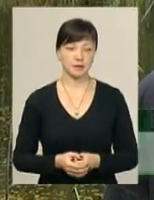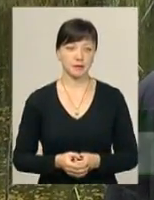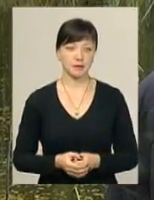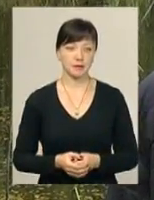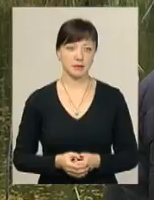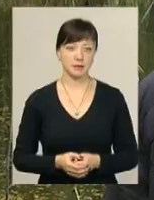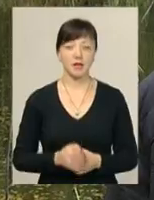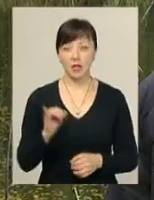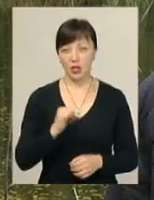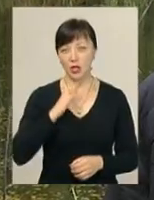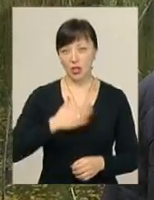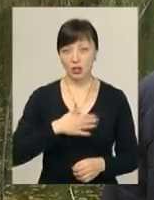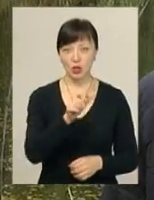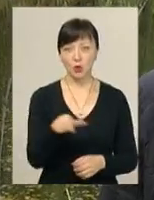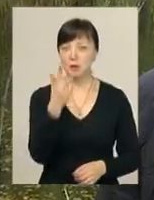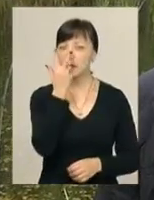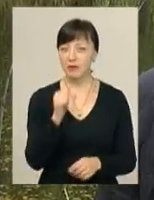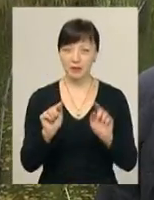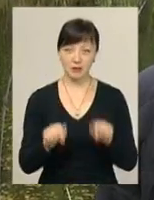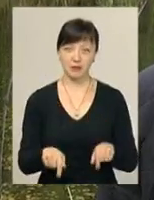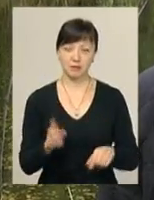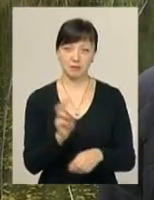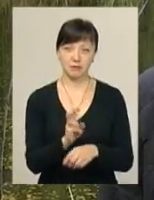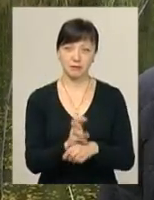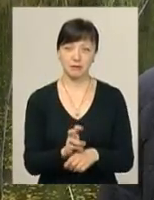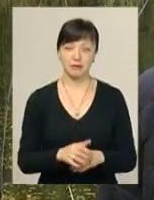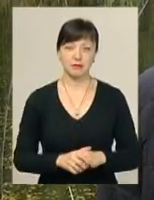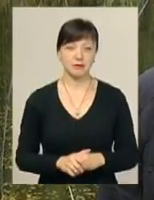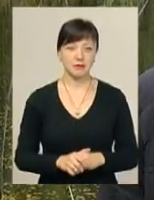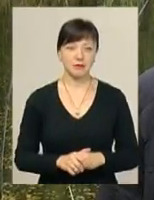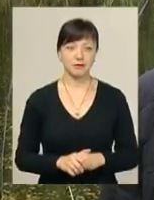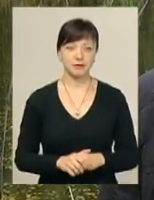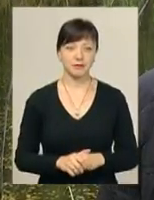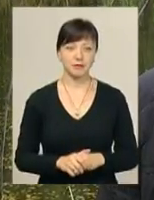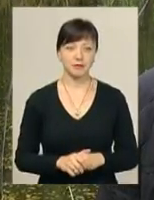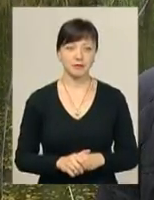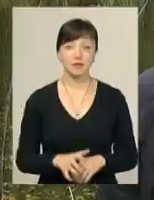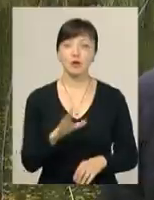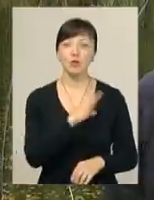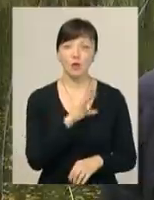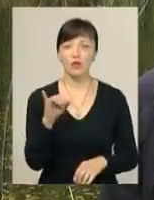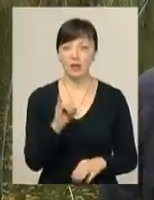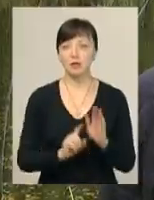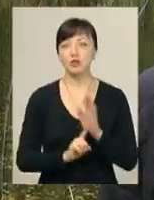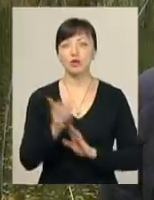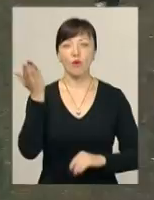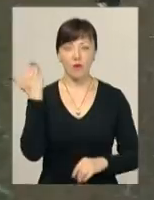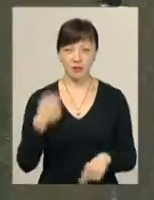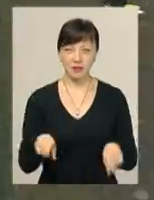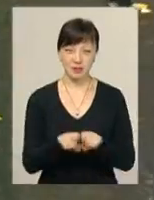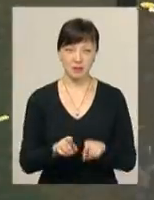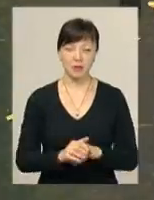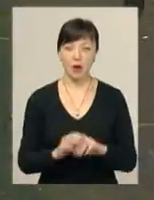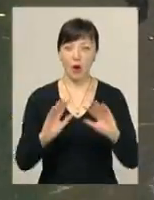наші мешканці привикли, щоб він саме тут був і започаткований так само.